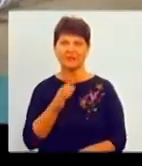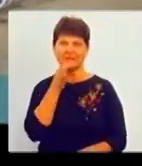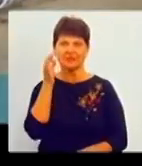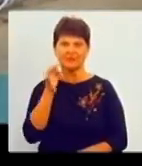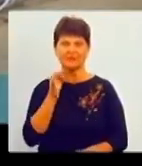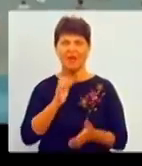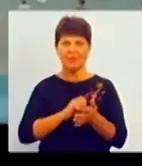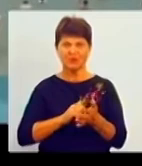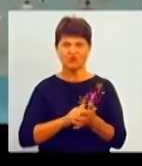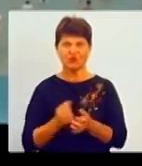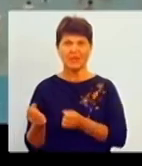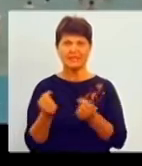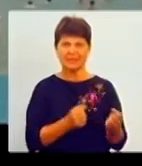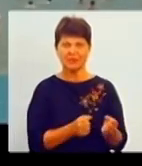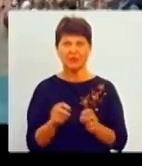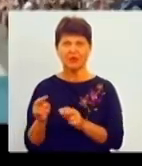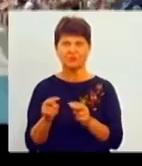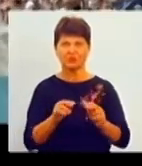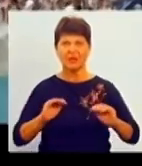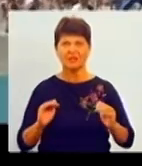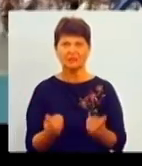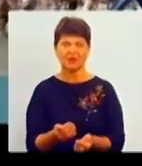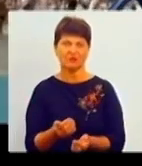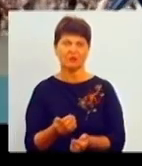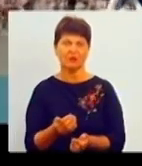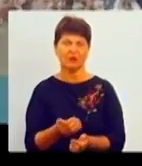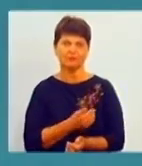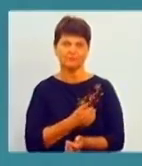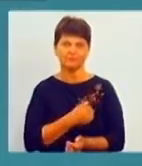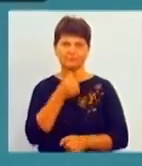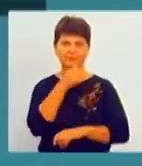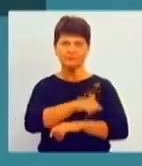затримки вилітів нині спостерігається зменшення попиту на відпочинок за кордоном.